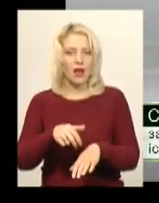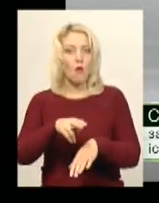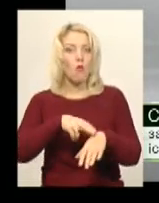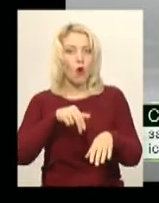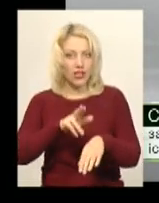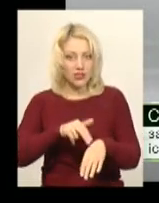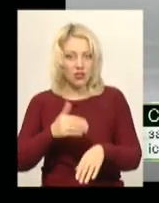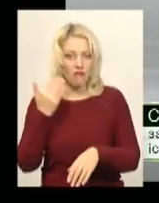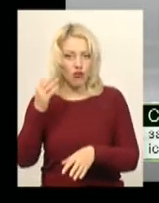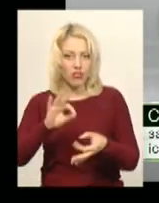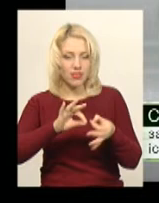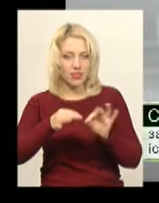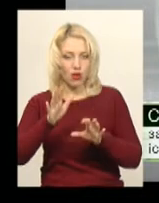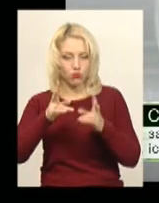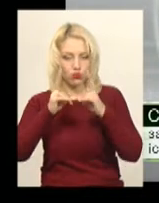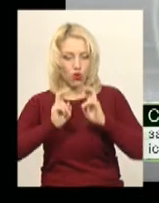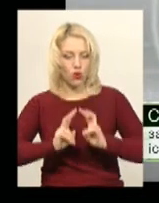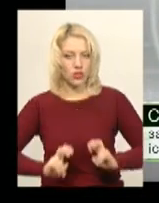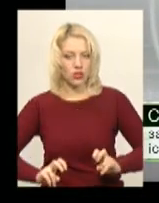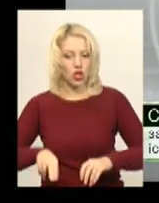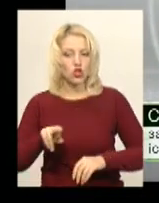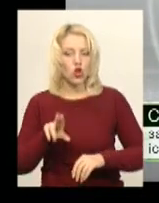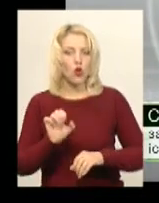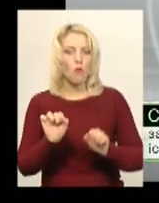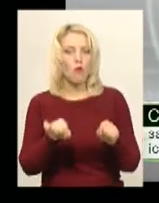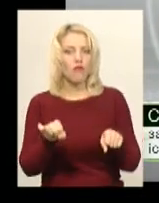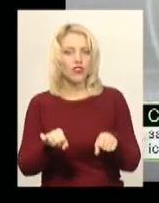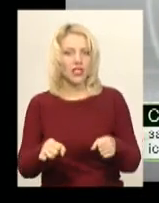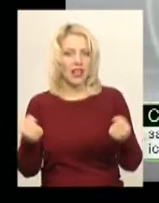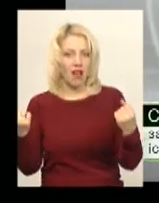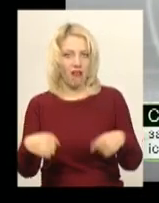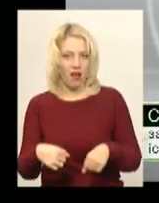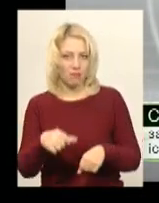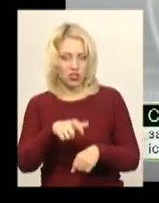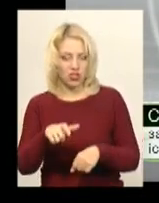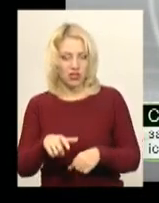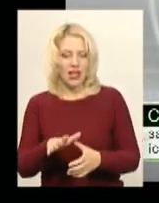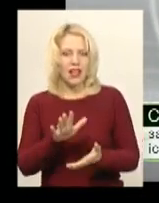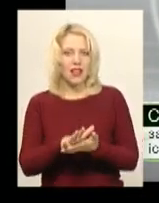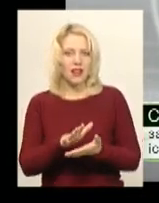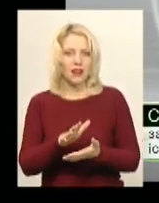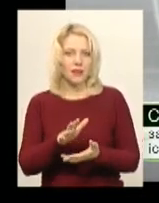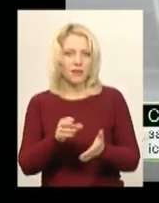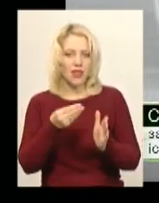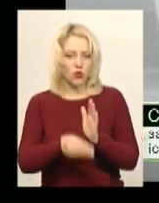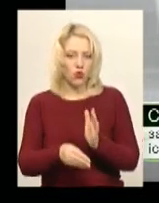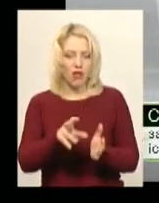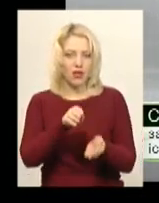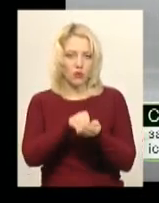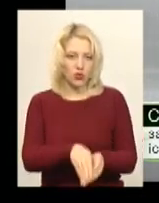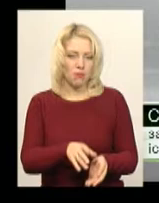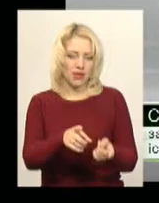будуть більш детальніше розглядати щодо ймовірних грабіжників. Наруга над могилою, тут притягнути до кримінальній